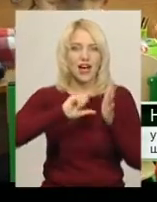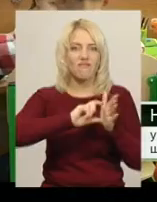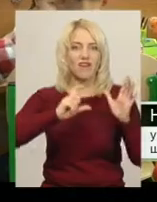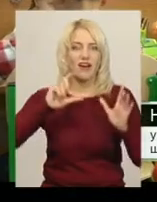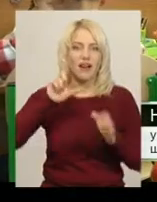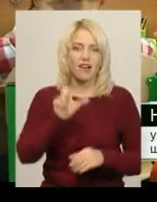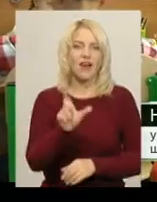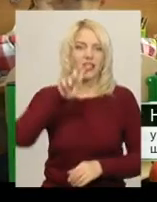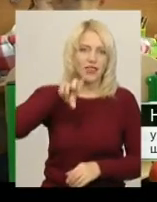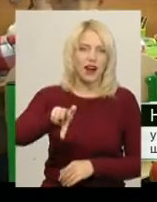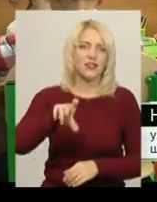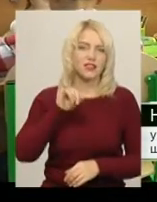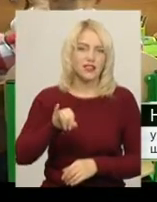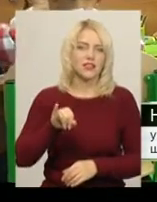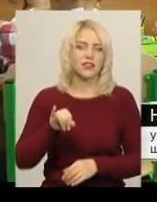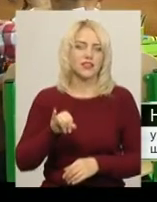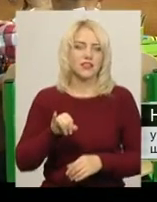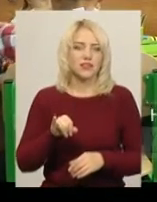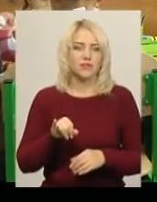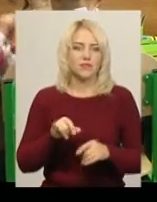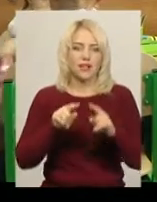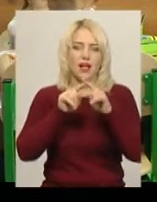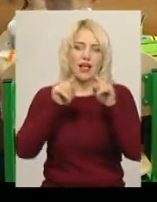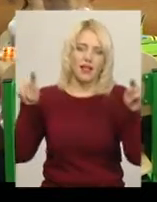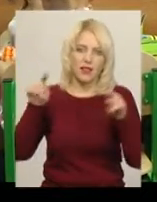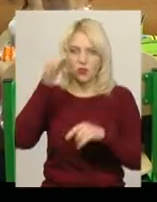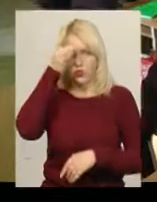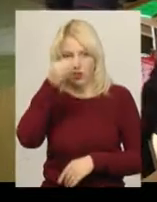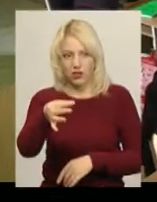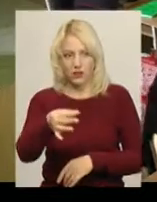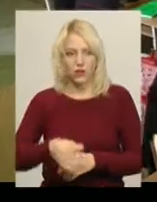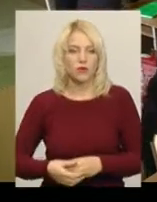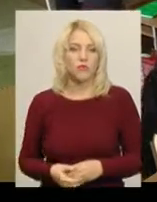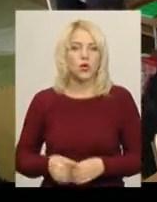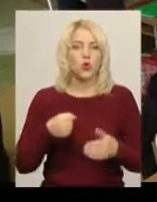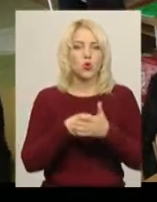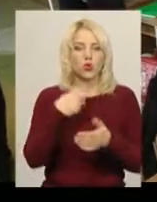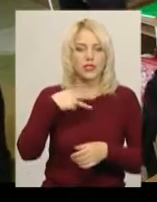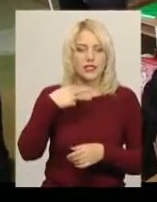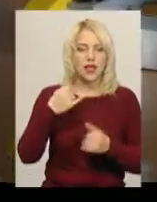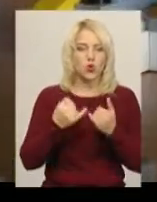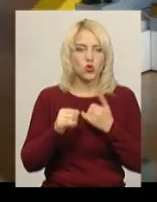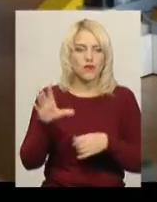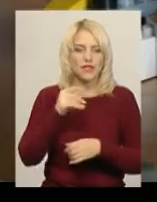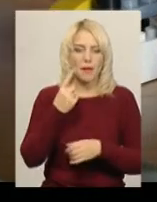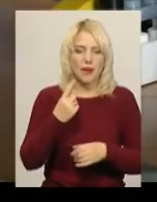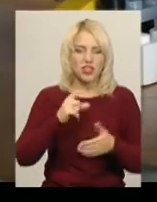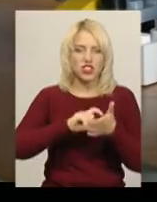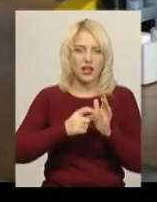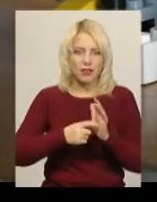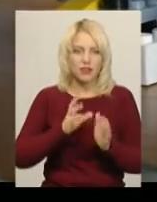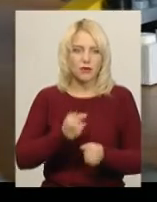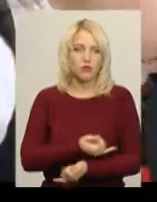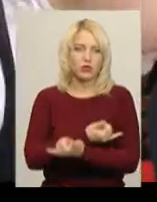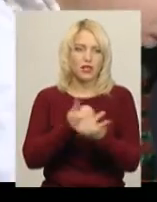ламану лінію і рівну лінію До 30 жовтня всі перші класи Хмельниччини забезпечать